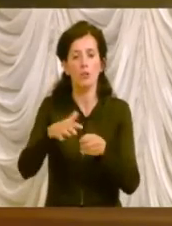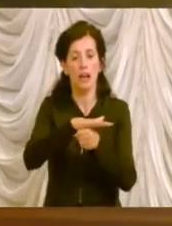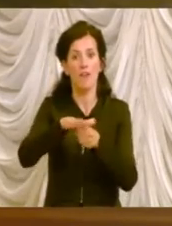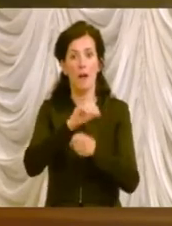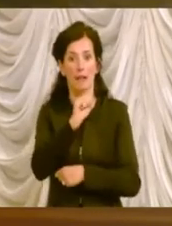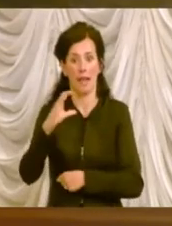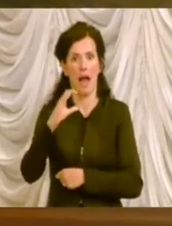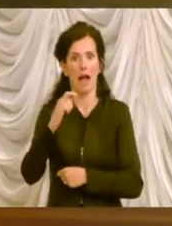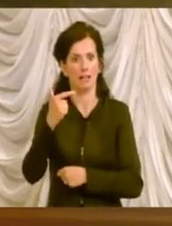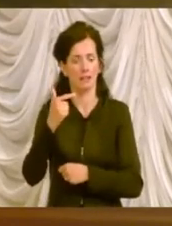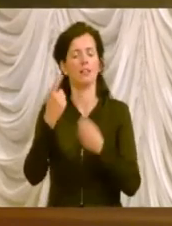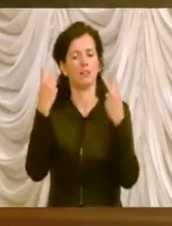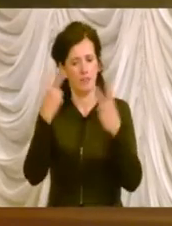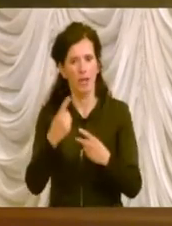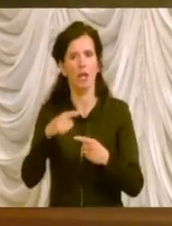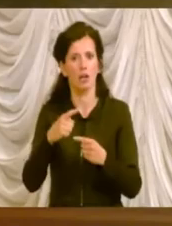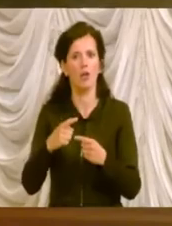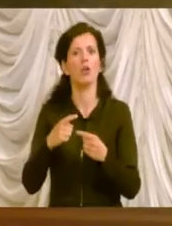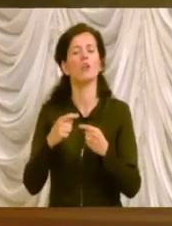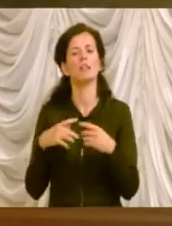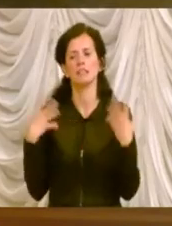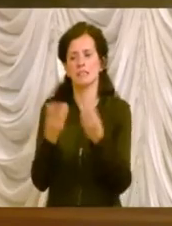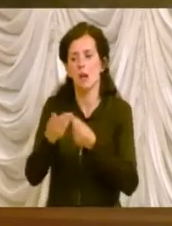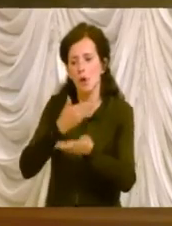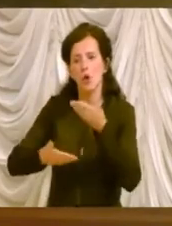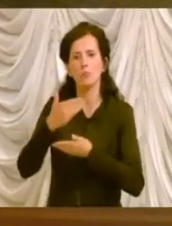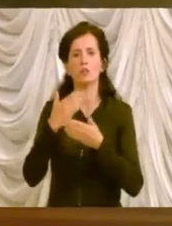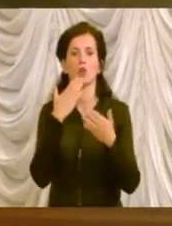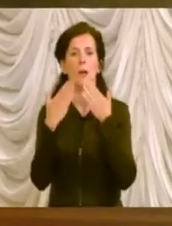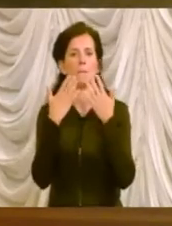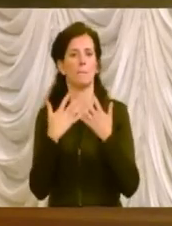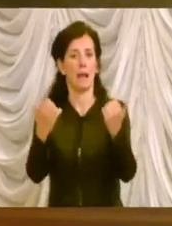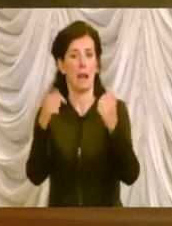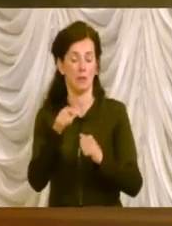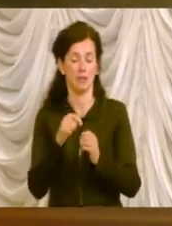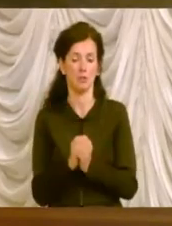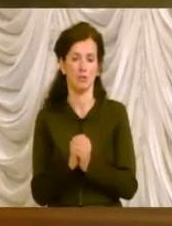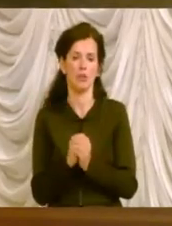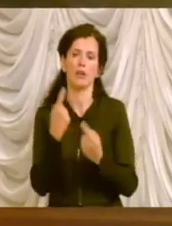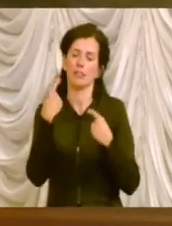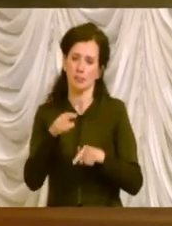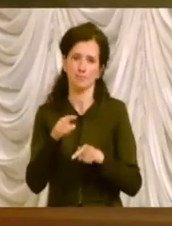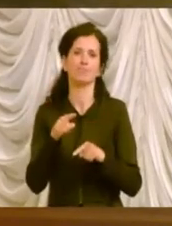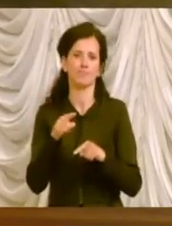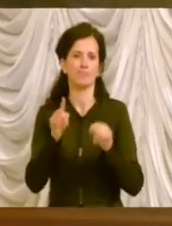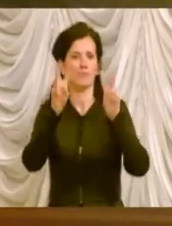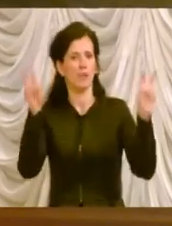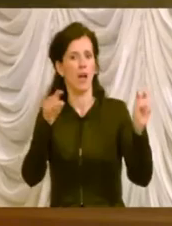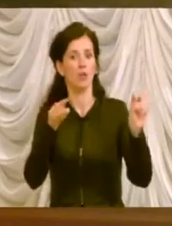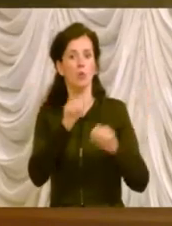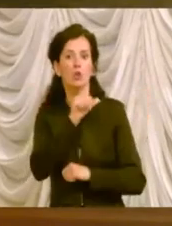e che vedrà appunto questa collaborazione col Parlamento. Io credo che sia un tema di trasversalità non solo della